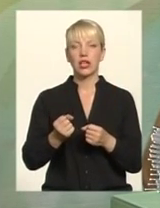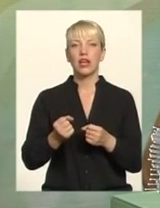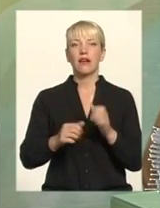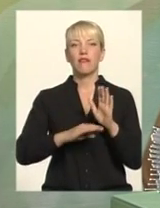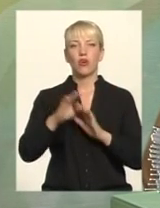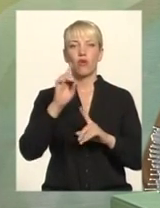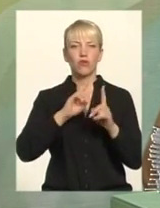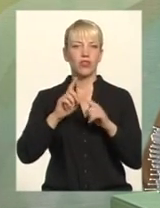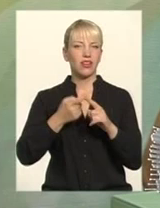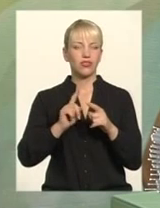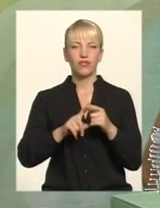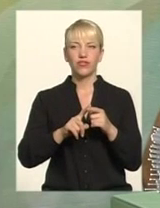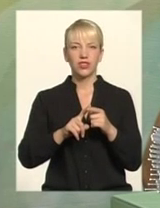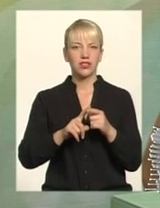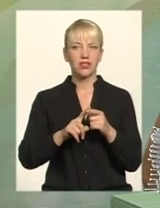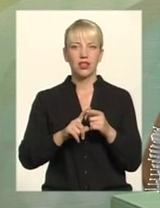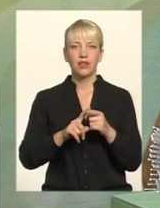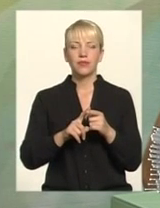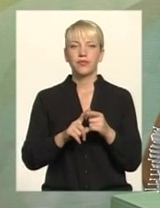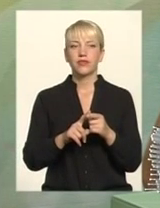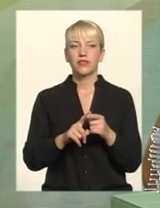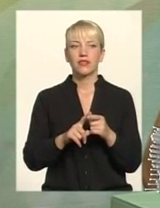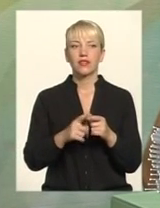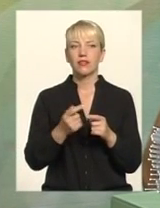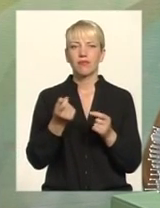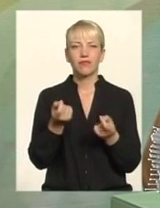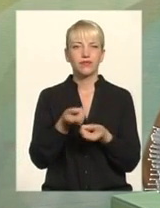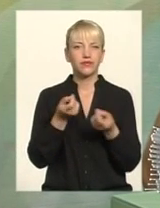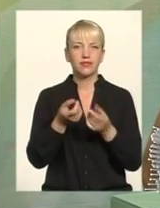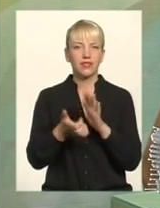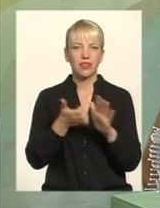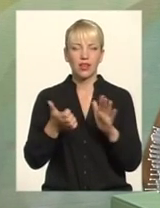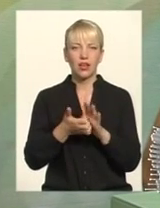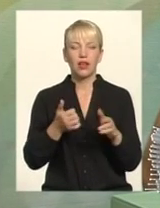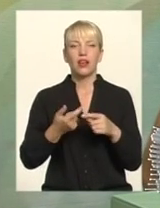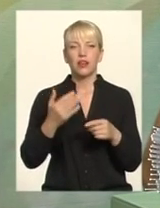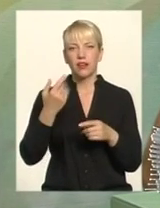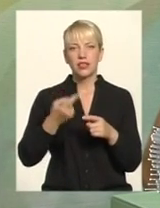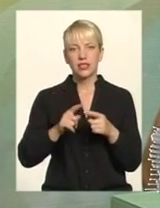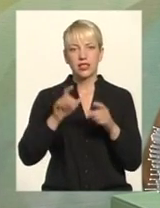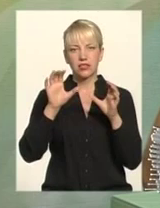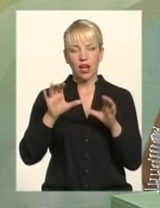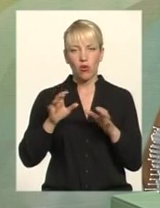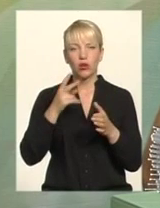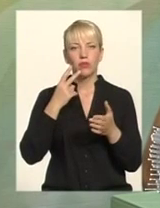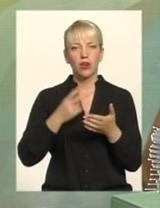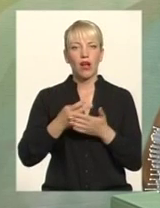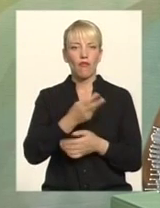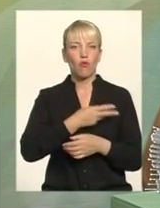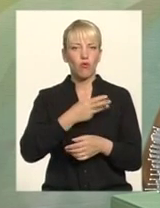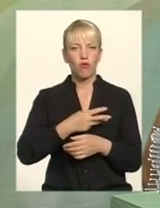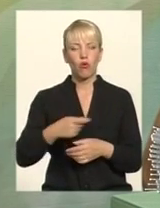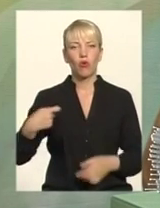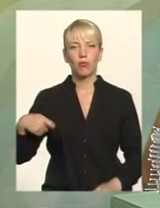недолугий Але він такий, він відображає той склад Верховної Ради, ту волю, в тому числі і президента України Тому що Блок Петра